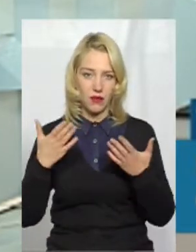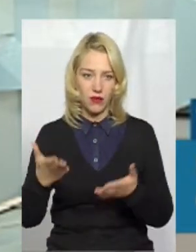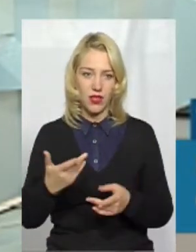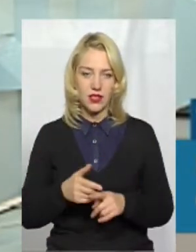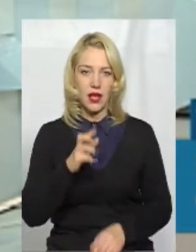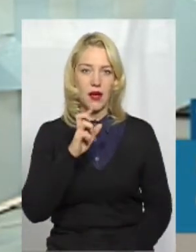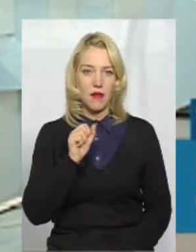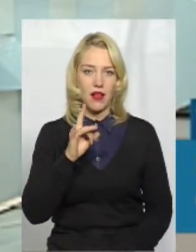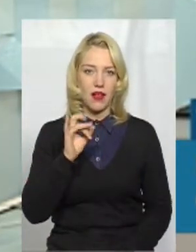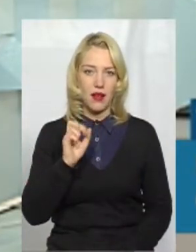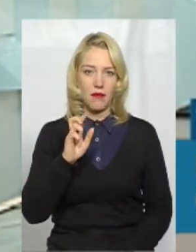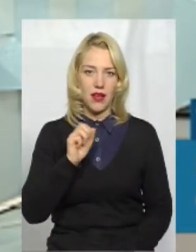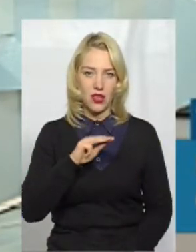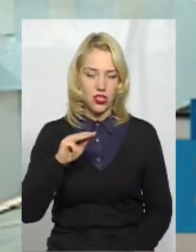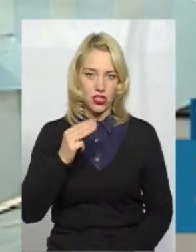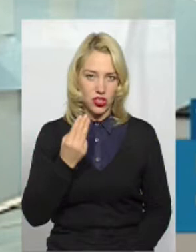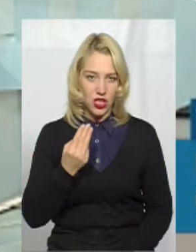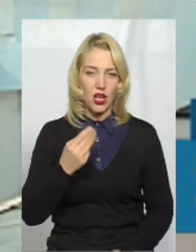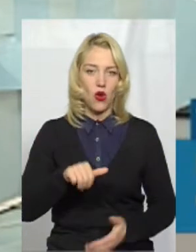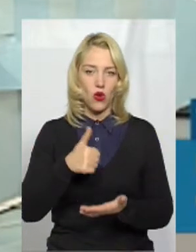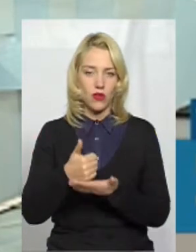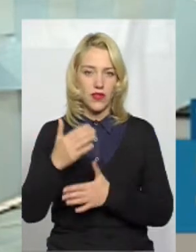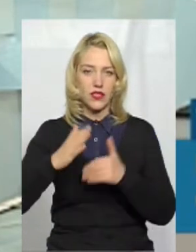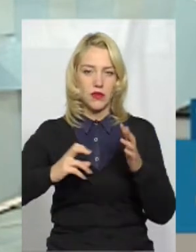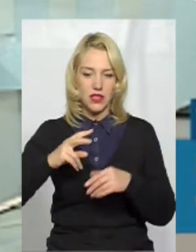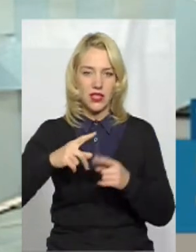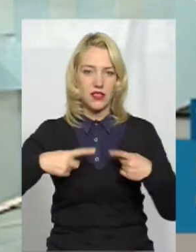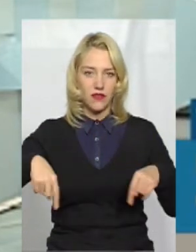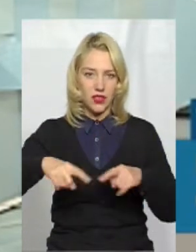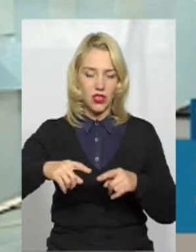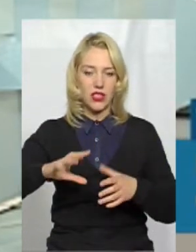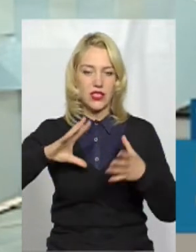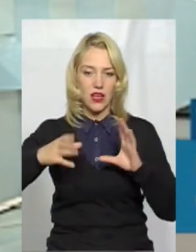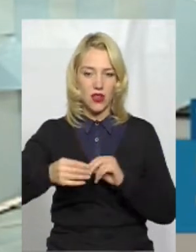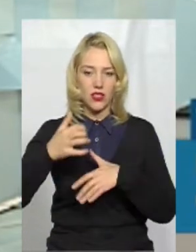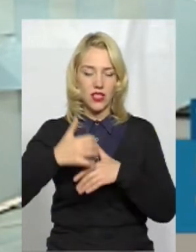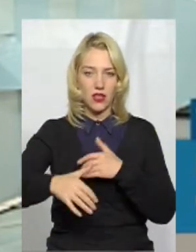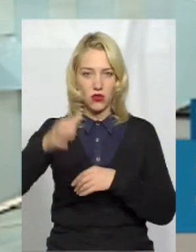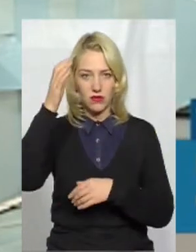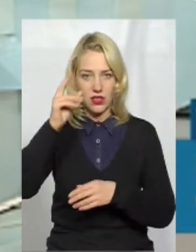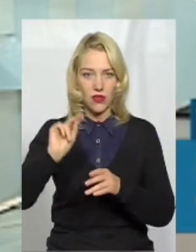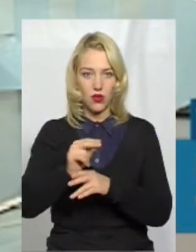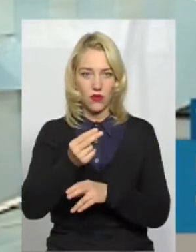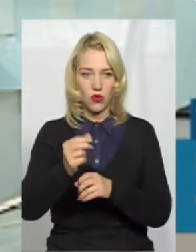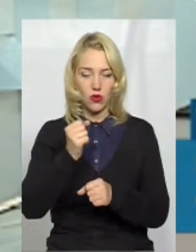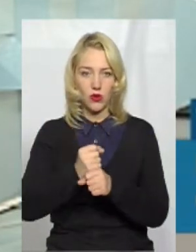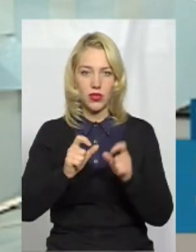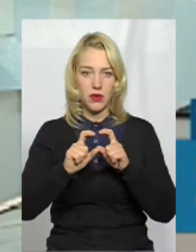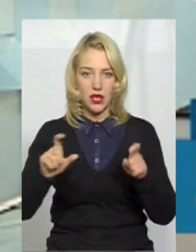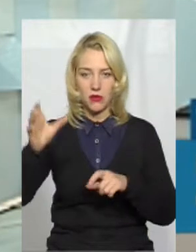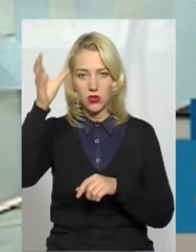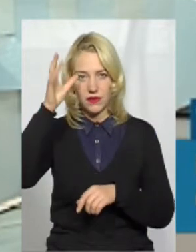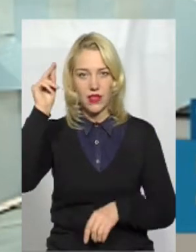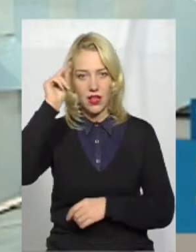Оленою Барабаш-Тимофієвою, головною спеціалісткою відділу загальної середньої освіти та виховної роботи Департаменту